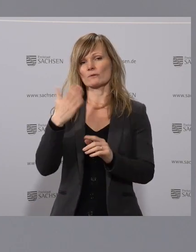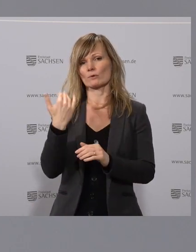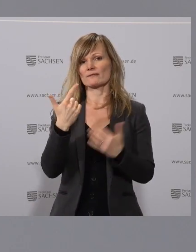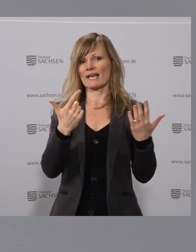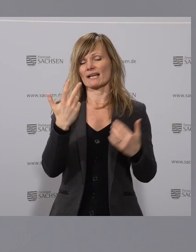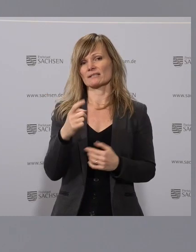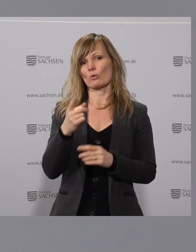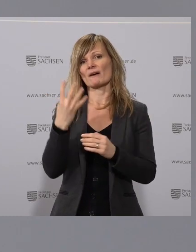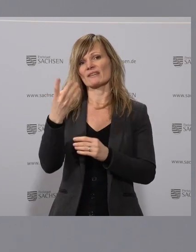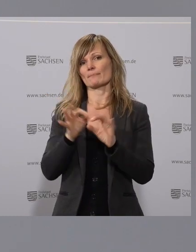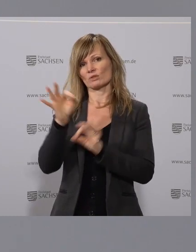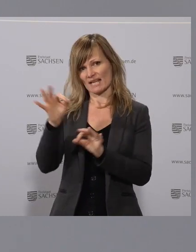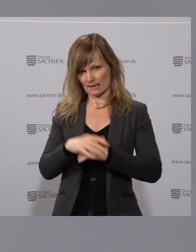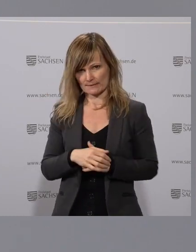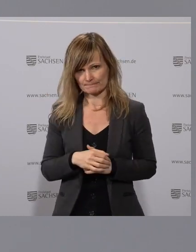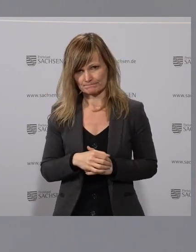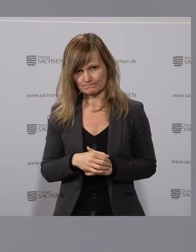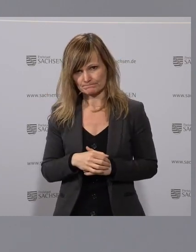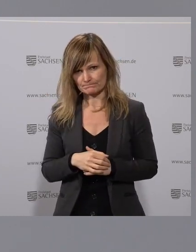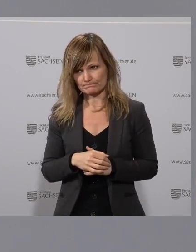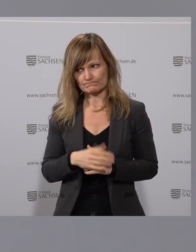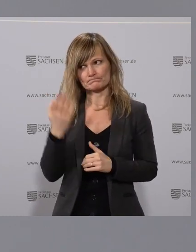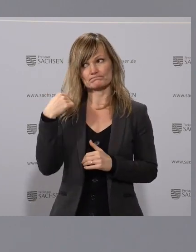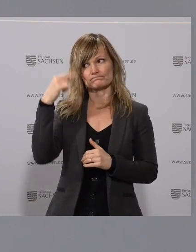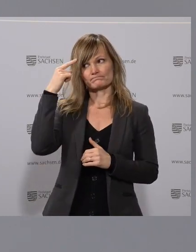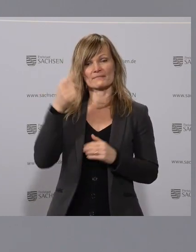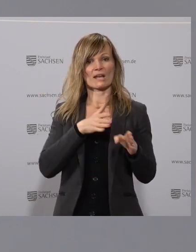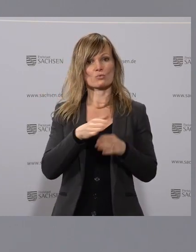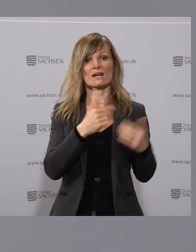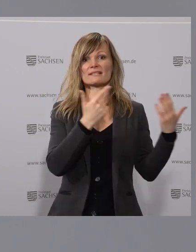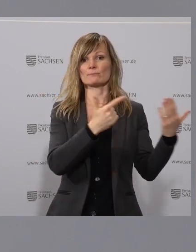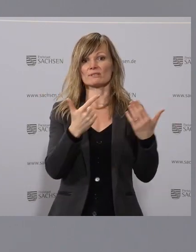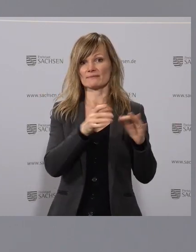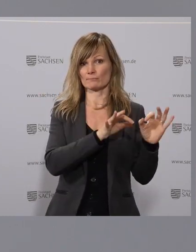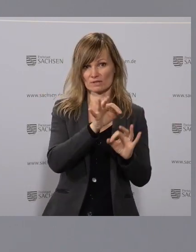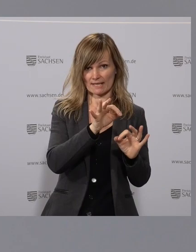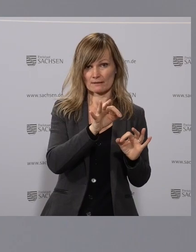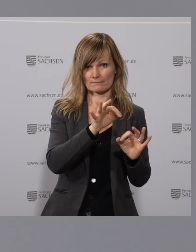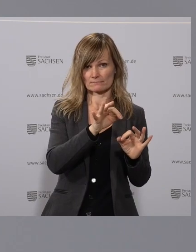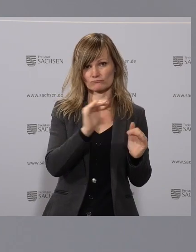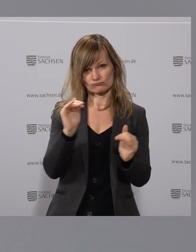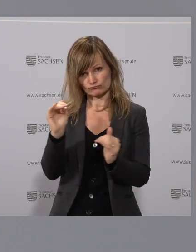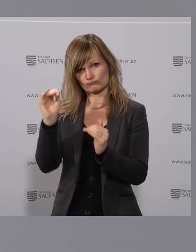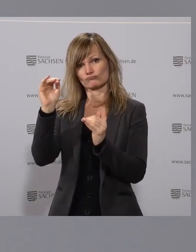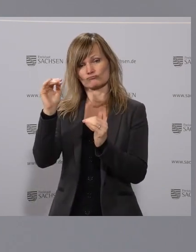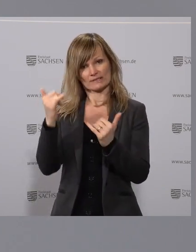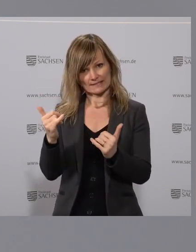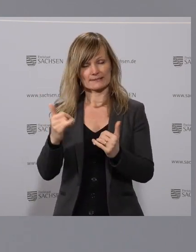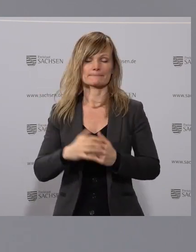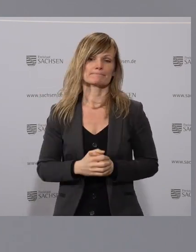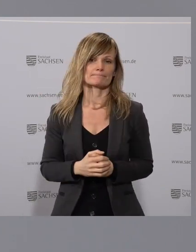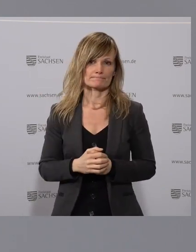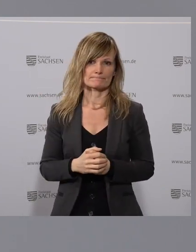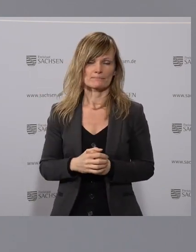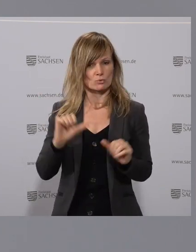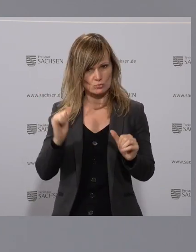die immunisiert sind. Wenn wir nochmal an den Januar denken, da lagen wir bei 77 Prozent. Also auch dort haben wir einen leichten Zuwachs. Wir haben